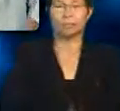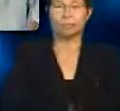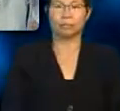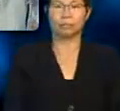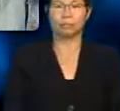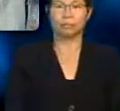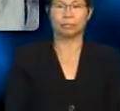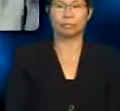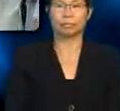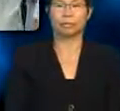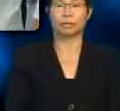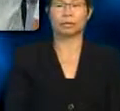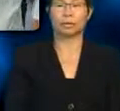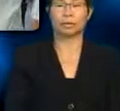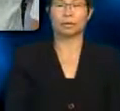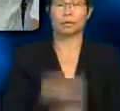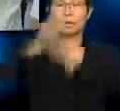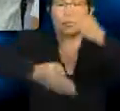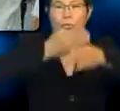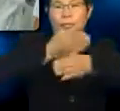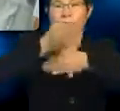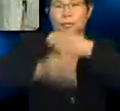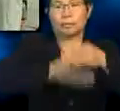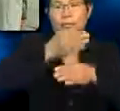bumi. Ini Aizan.